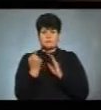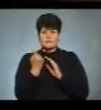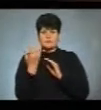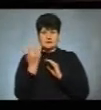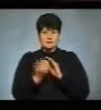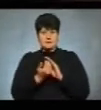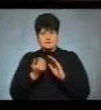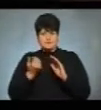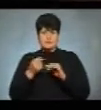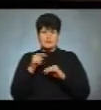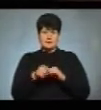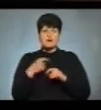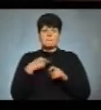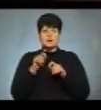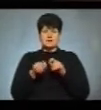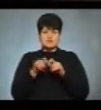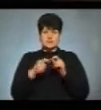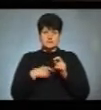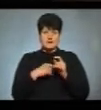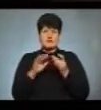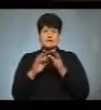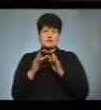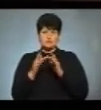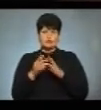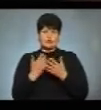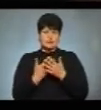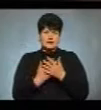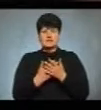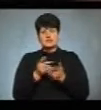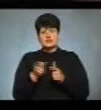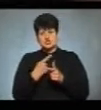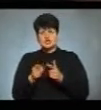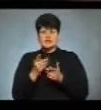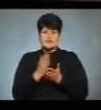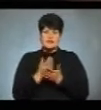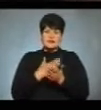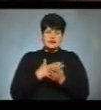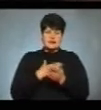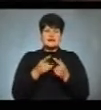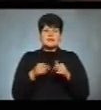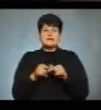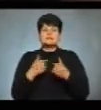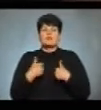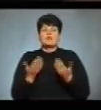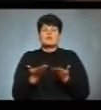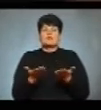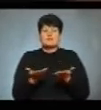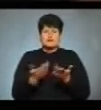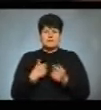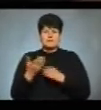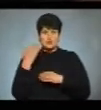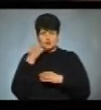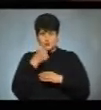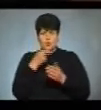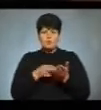першого туру виборів я перевірила в електронному варіанті, чи є я в списках, і яка моя дільниця. Тому що ми тільки минулого